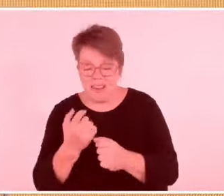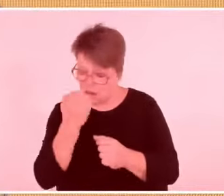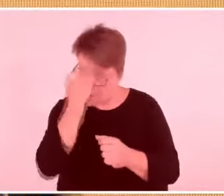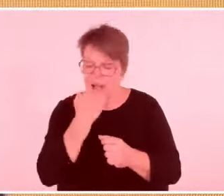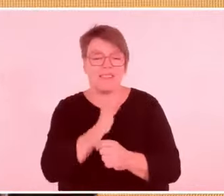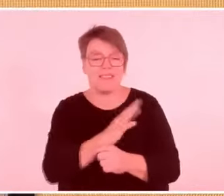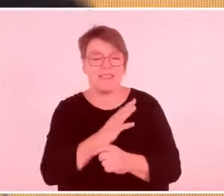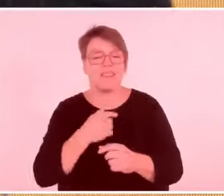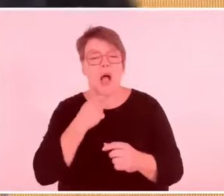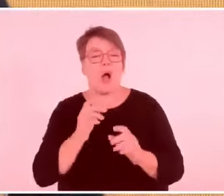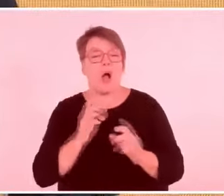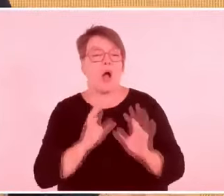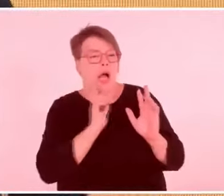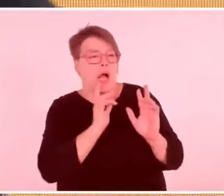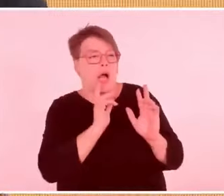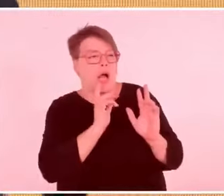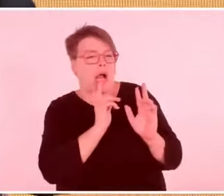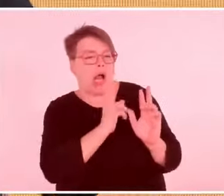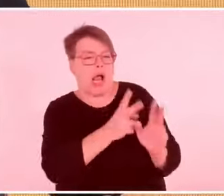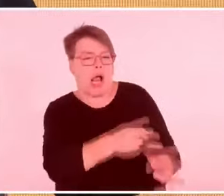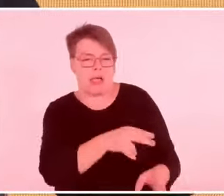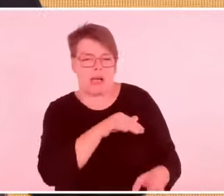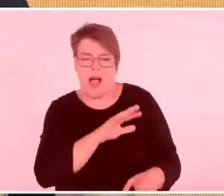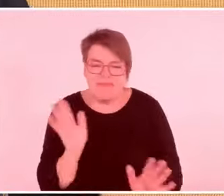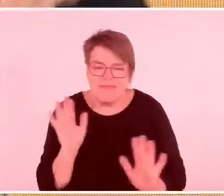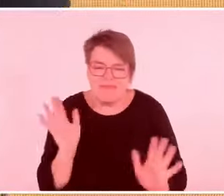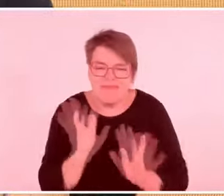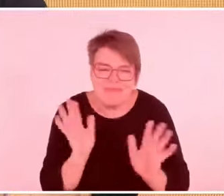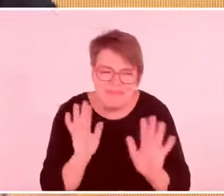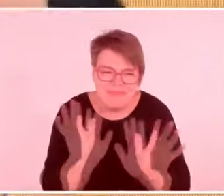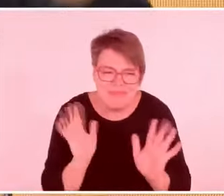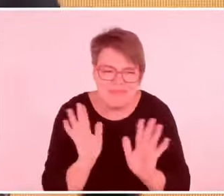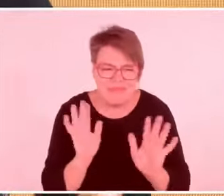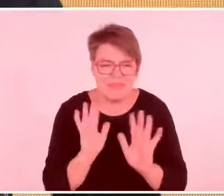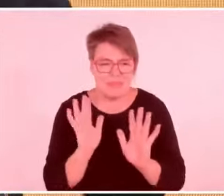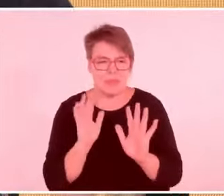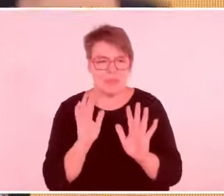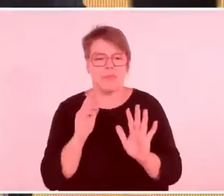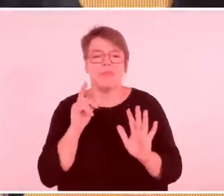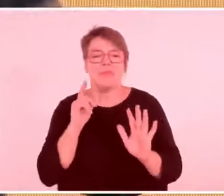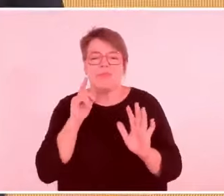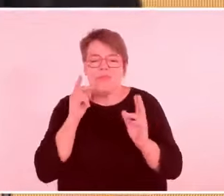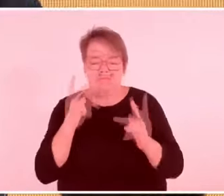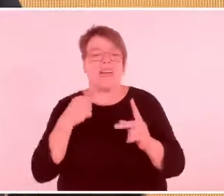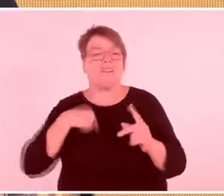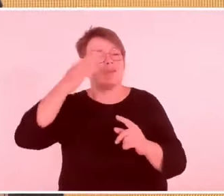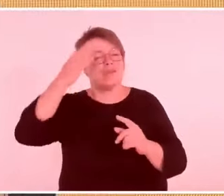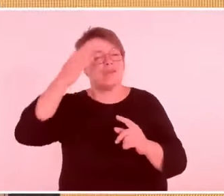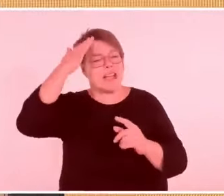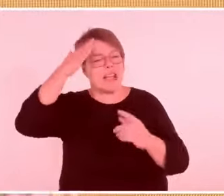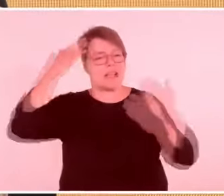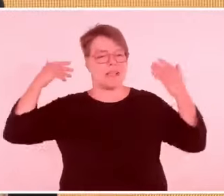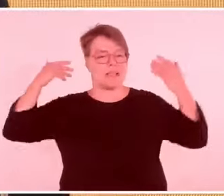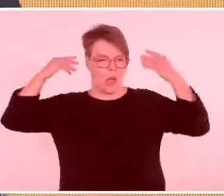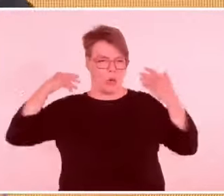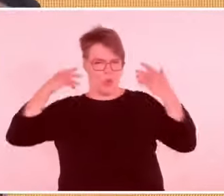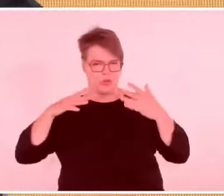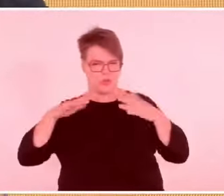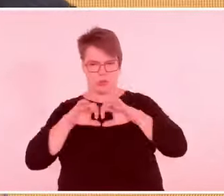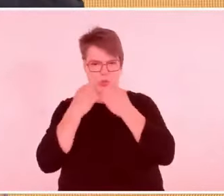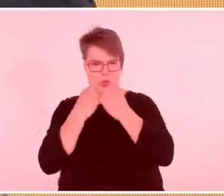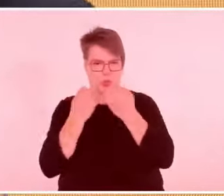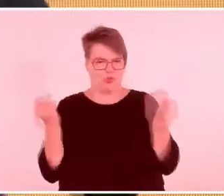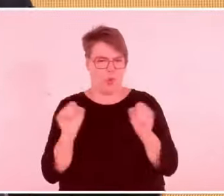und dieser Hintergrund, damit möchte ich diese Verbrechen in keiner Weise rechtfertigen, aber vor diesem Hintergrund